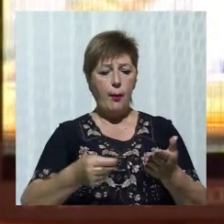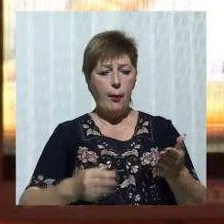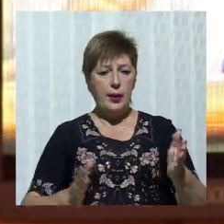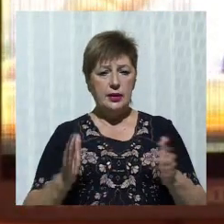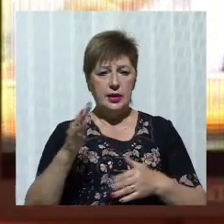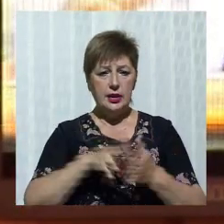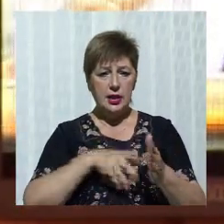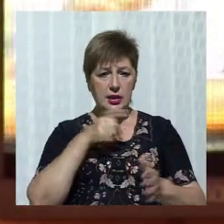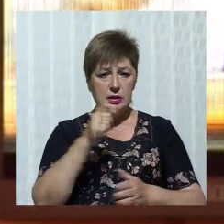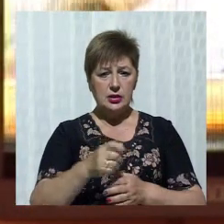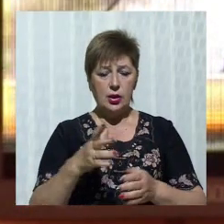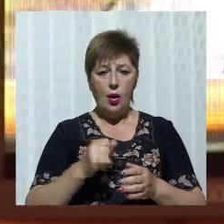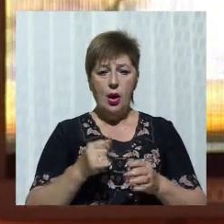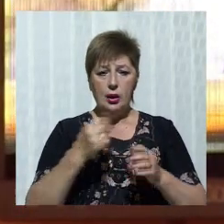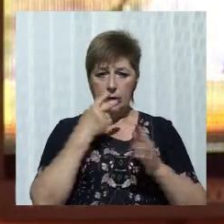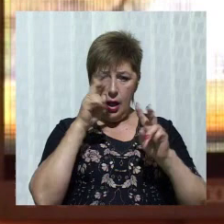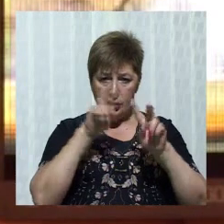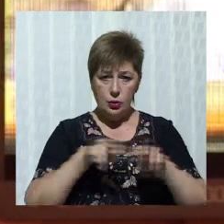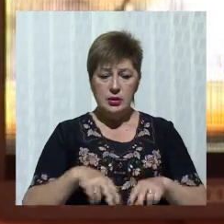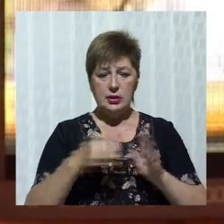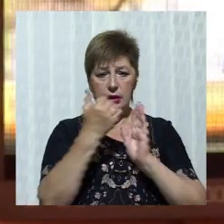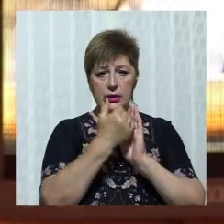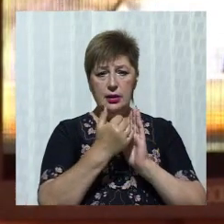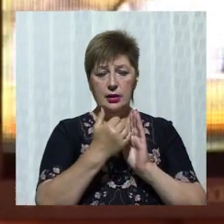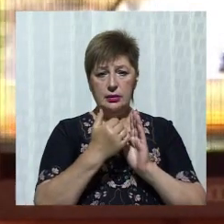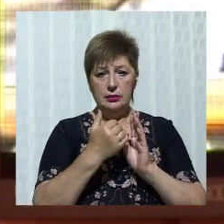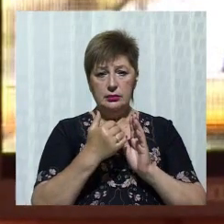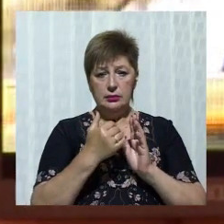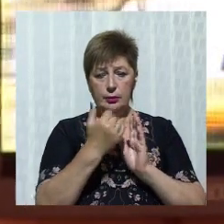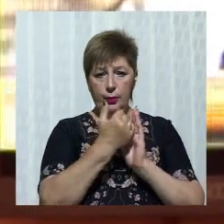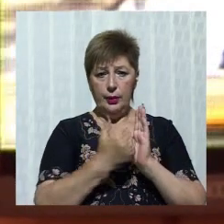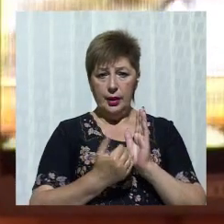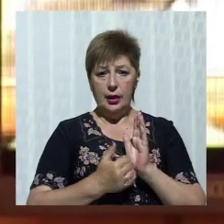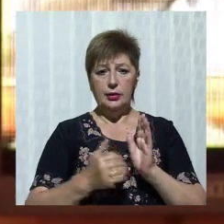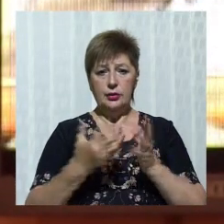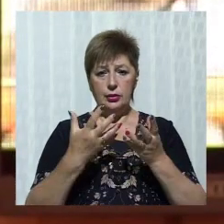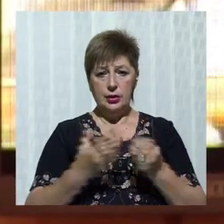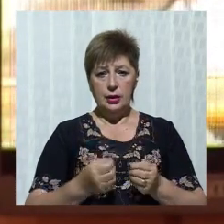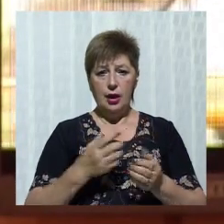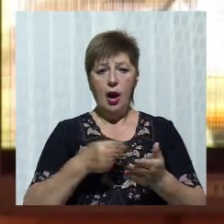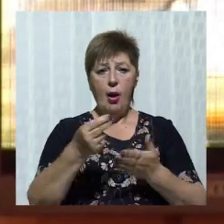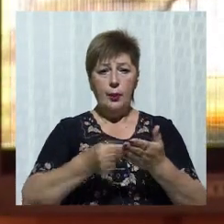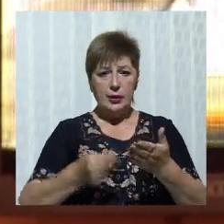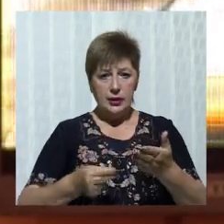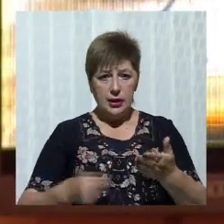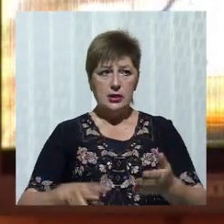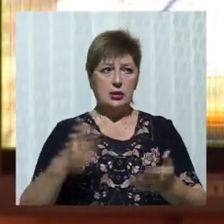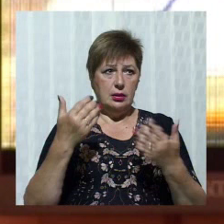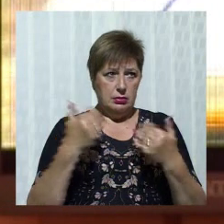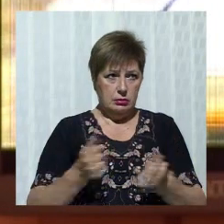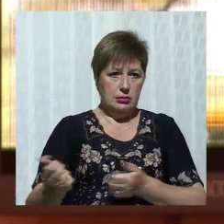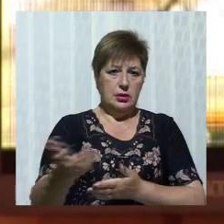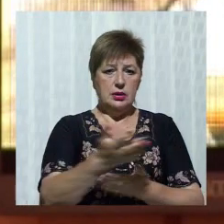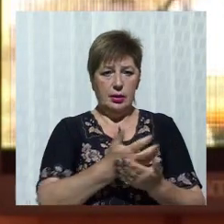«Почему немає петицій Сергею Васильовичу? Петиції набрали, петиції по поводу онкології,